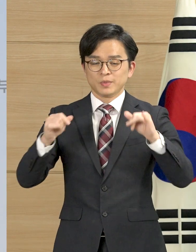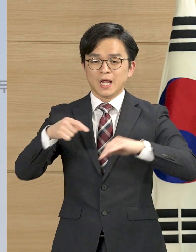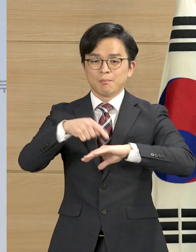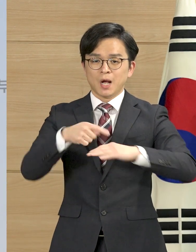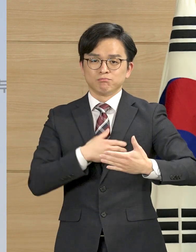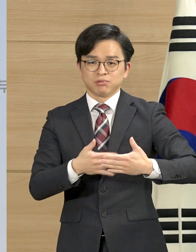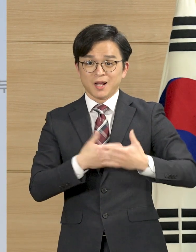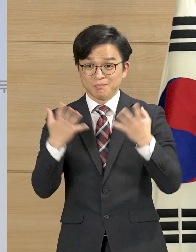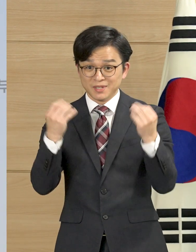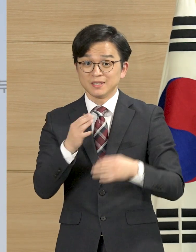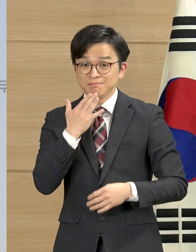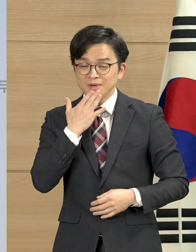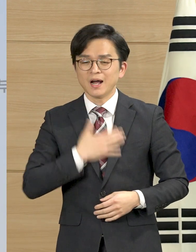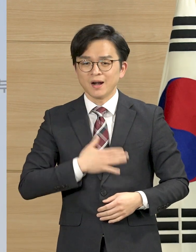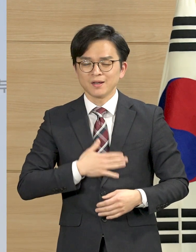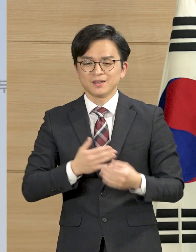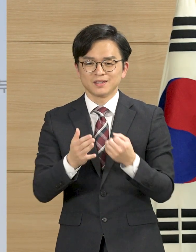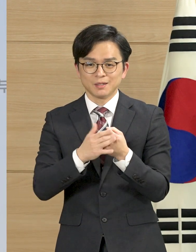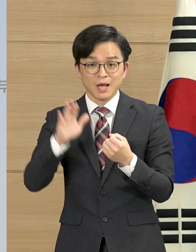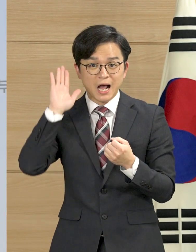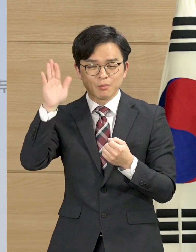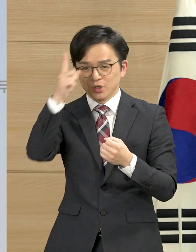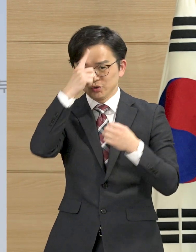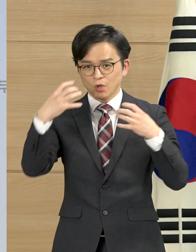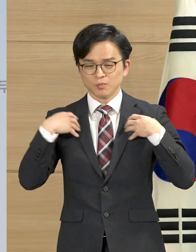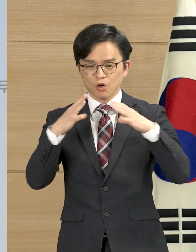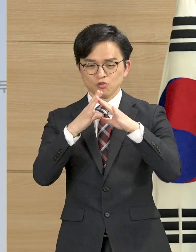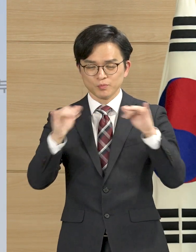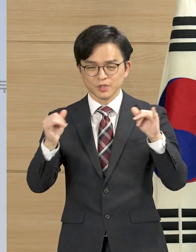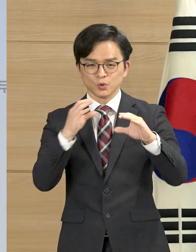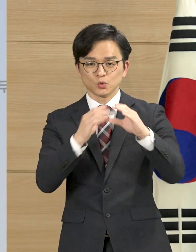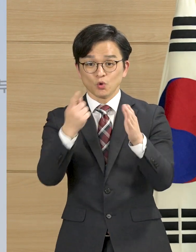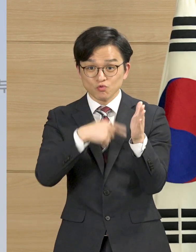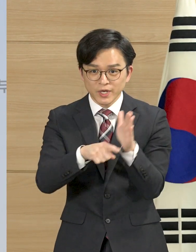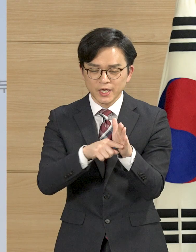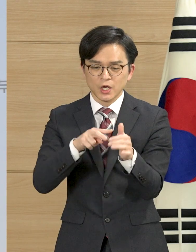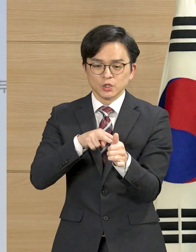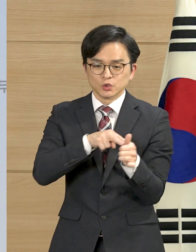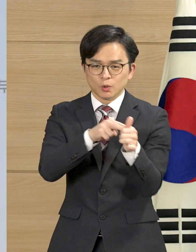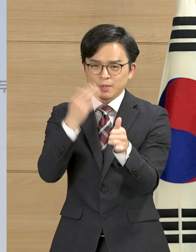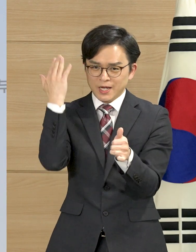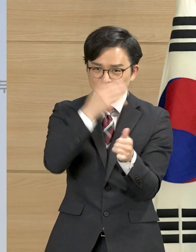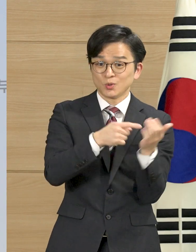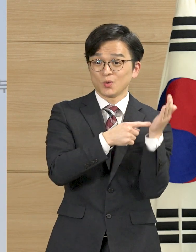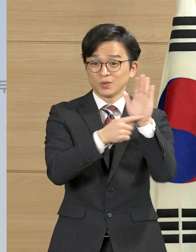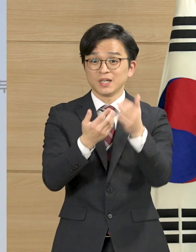국민 불안을 줄여드리기 위해 더 적극적으로 소통하고 정보를 공개하겠습니다.